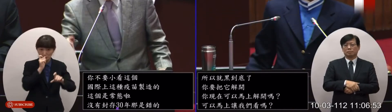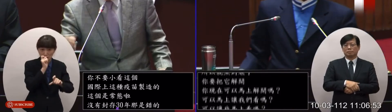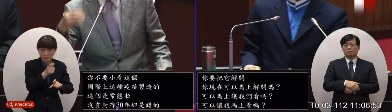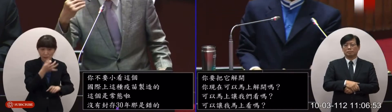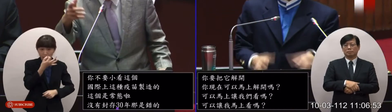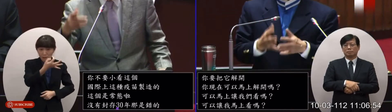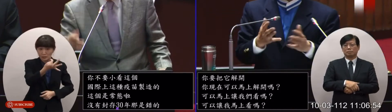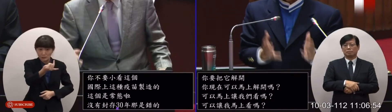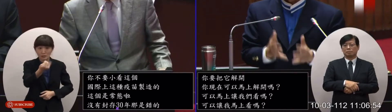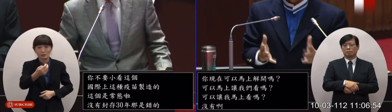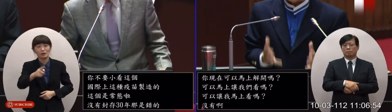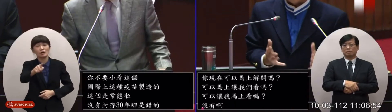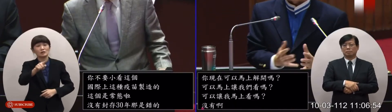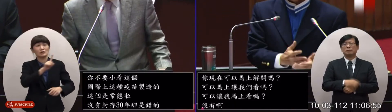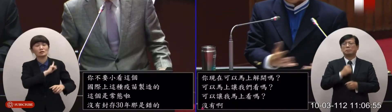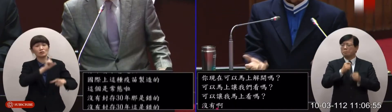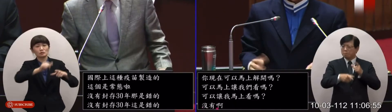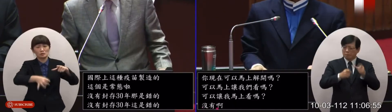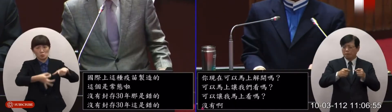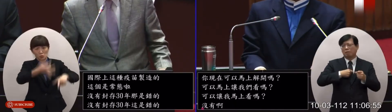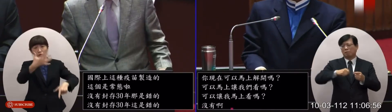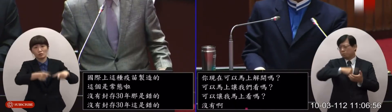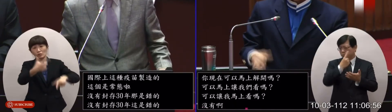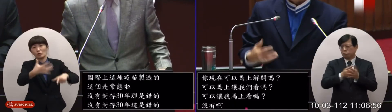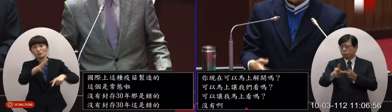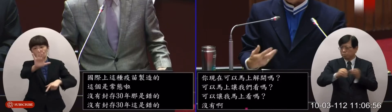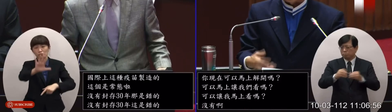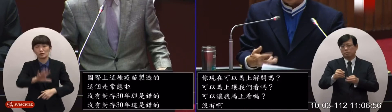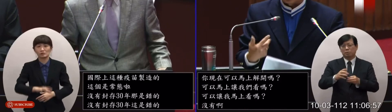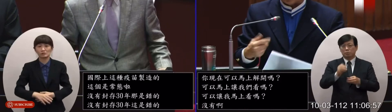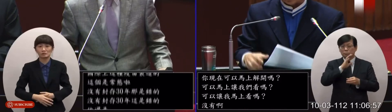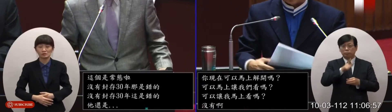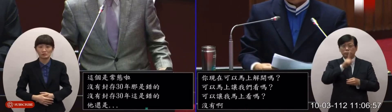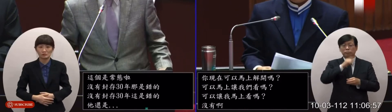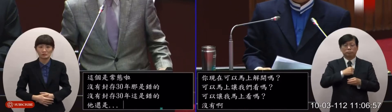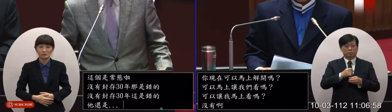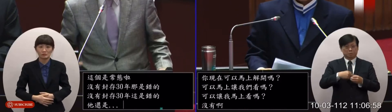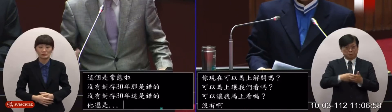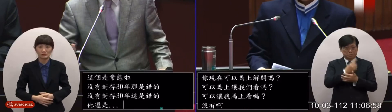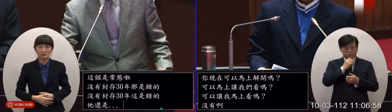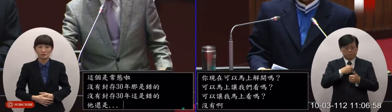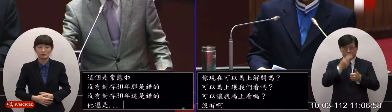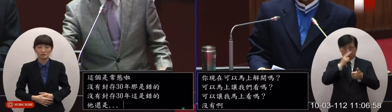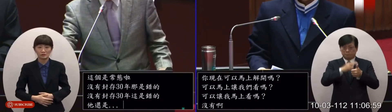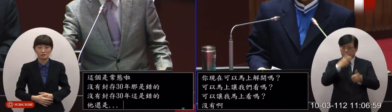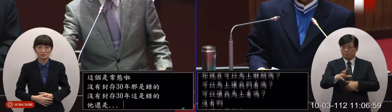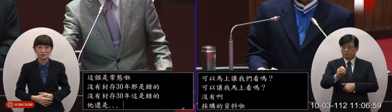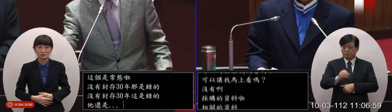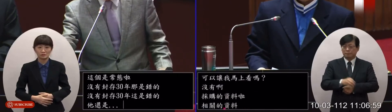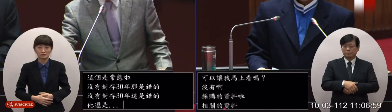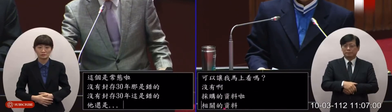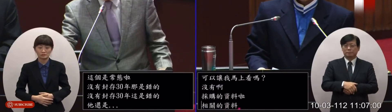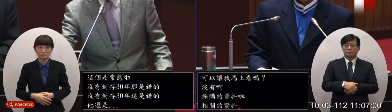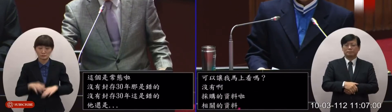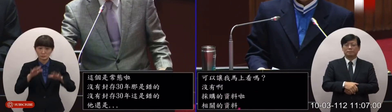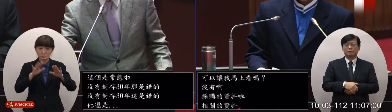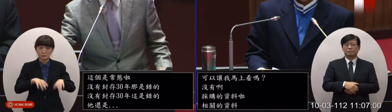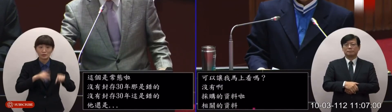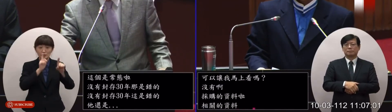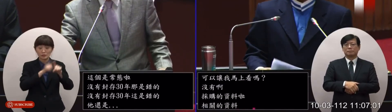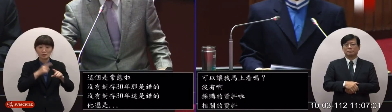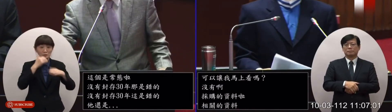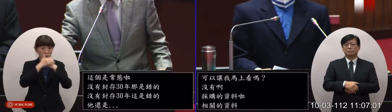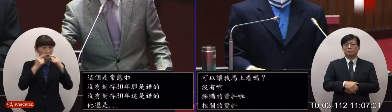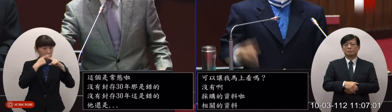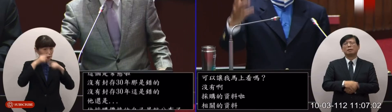這早就他自己都公佈了嘛採料啦相關的資料有沒有上權入國那這個是還是依照那個保密